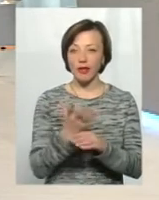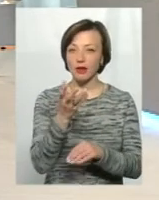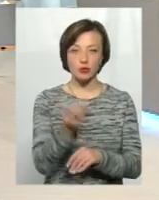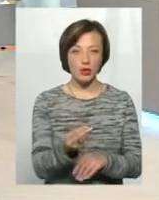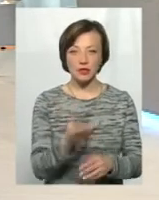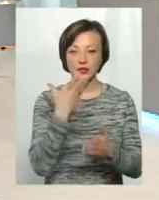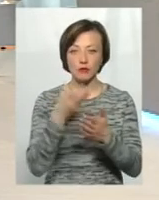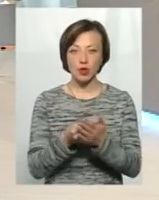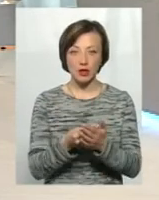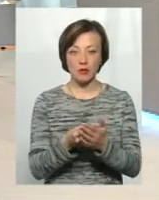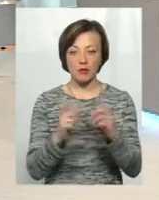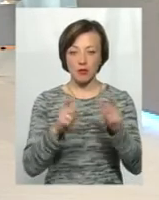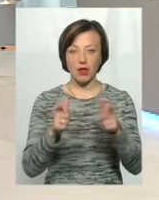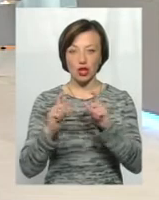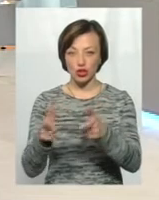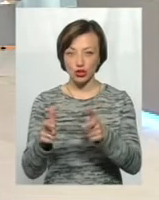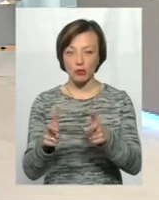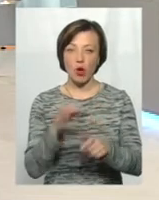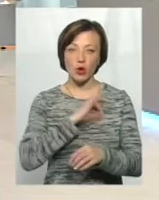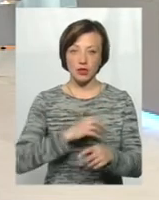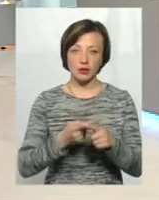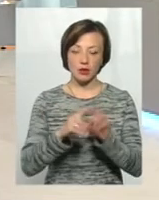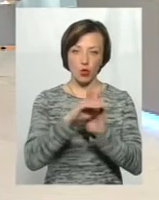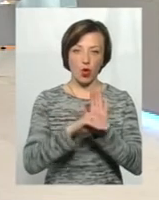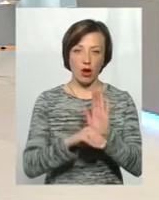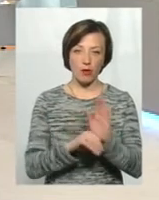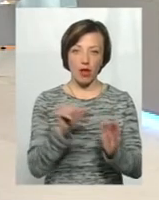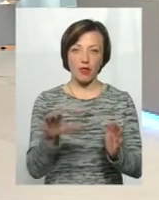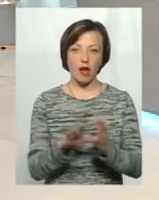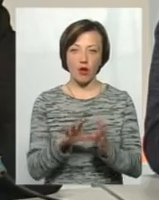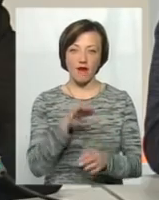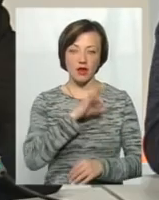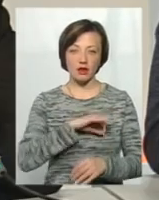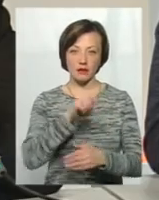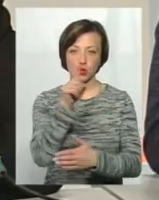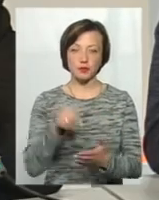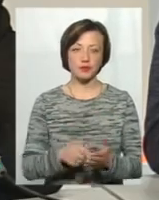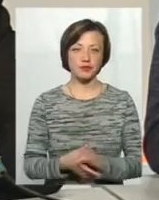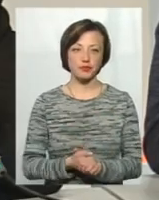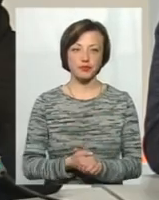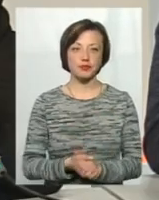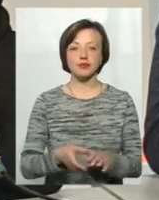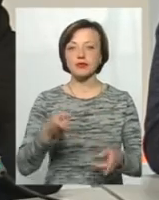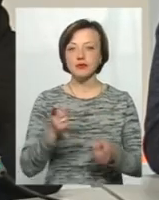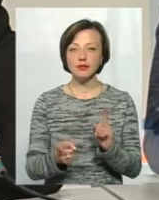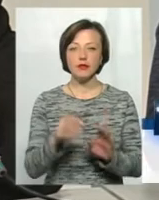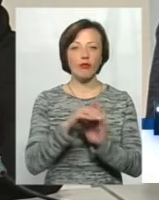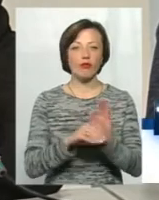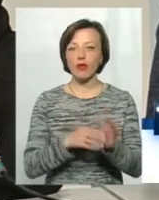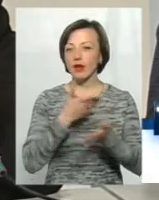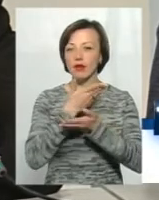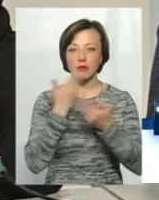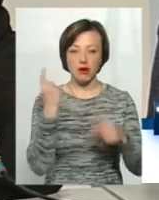за своїми платіжками, скористатися програмою енергоефективності? Ну, насправді, програма не передбачає обмежень